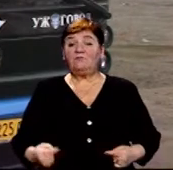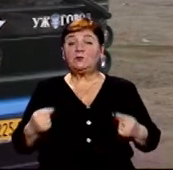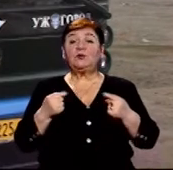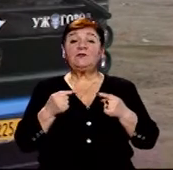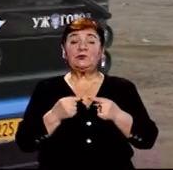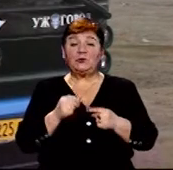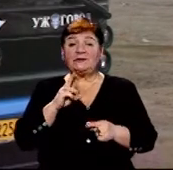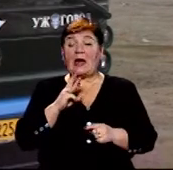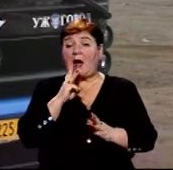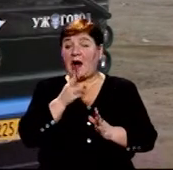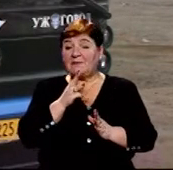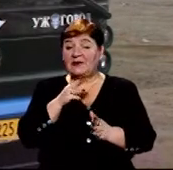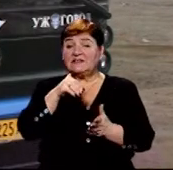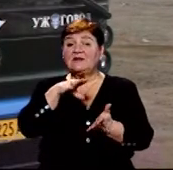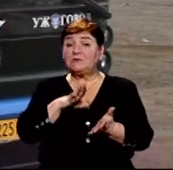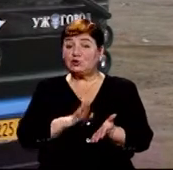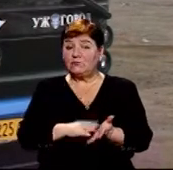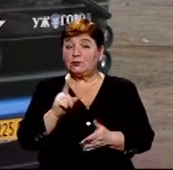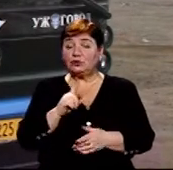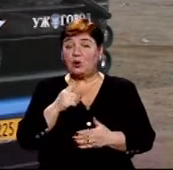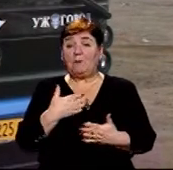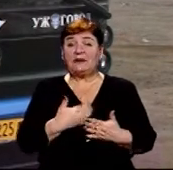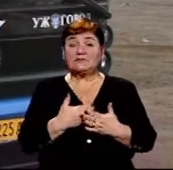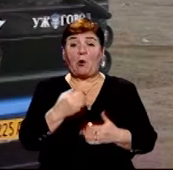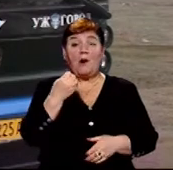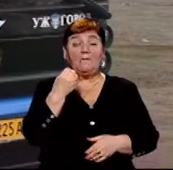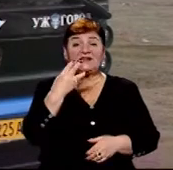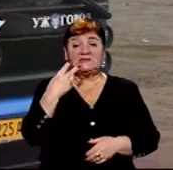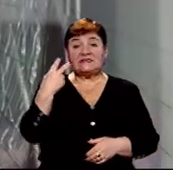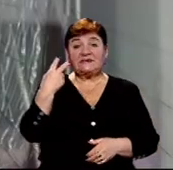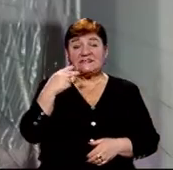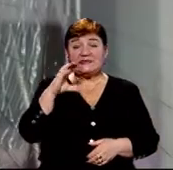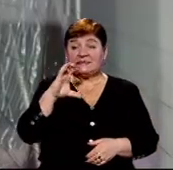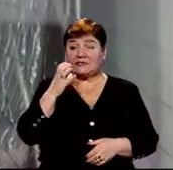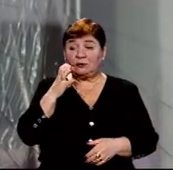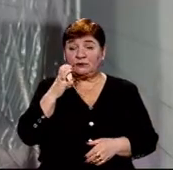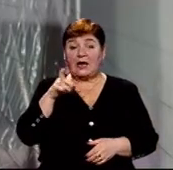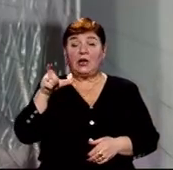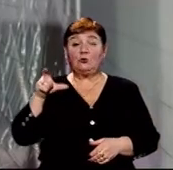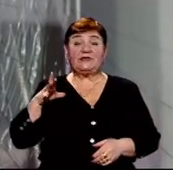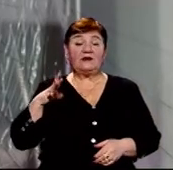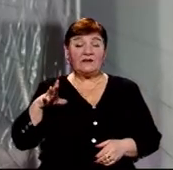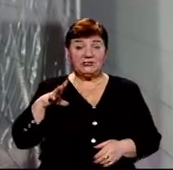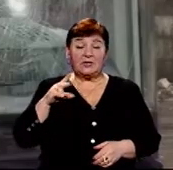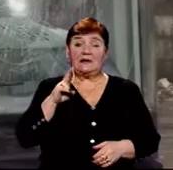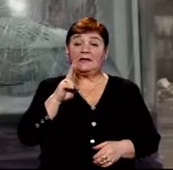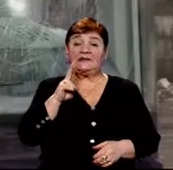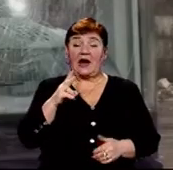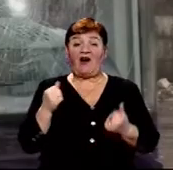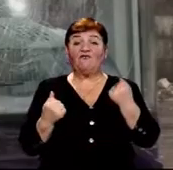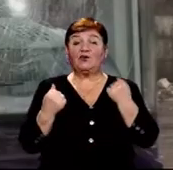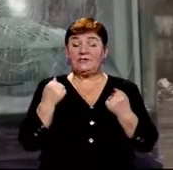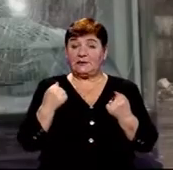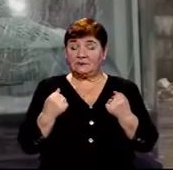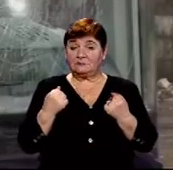На камері зафіксовано це все зайняло близько 15-20 секунд. Людина вичекала час між тим, як водії